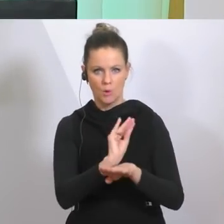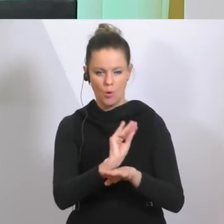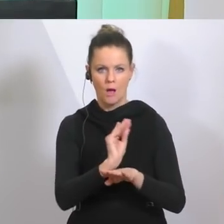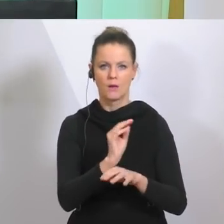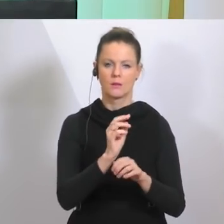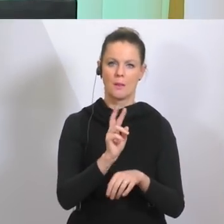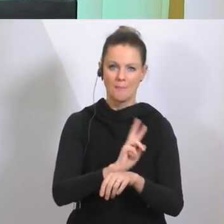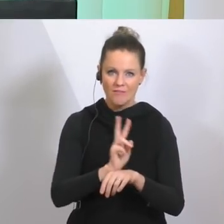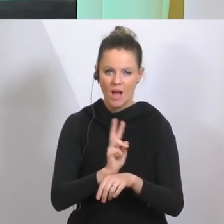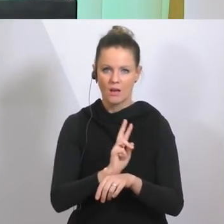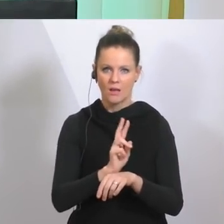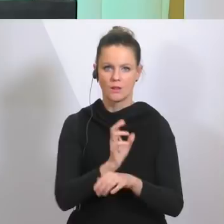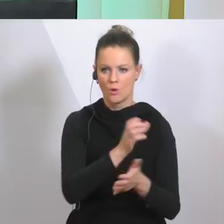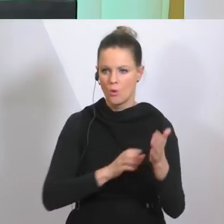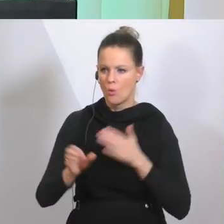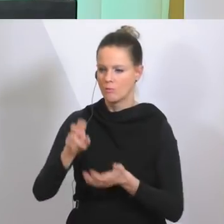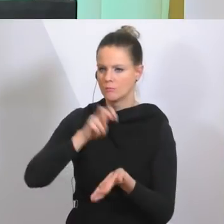Polizisten zur Verfügung haben.